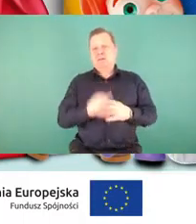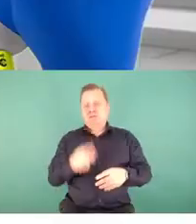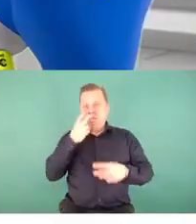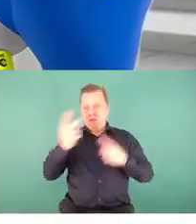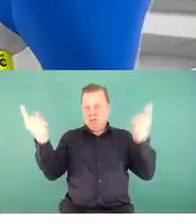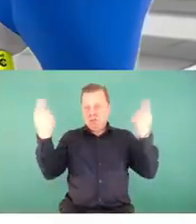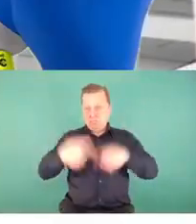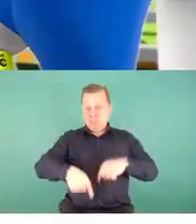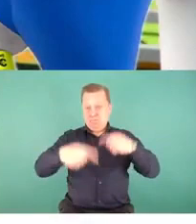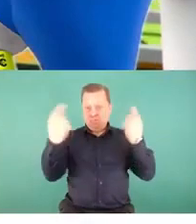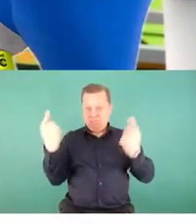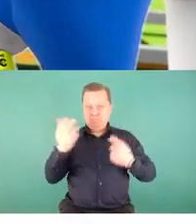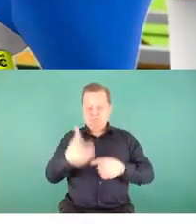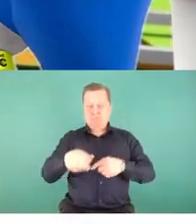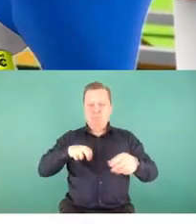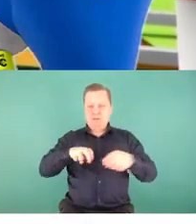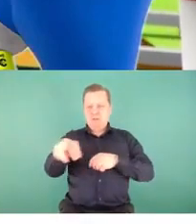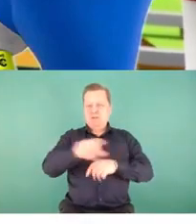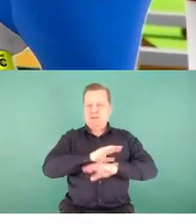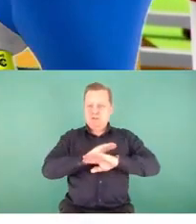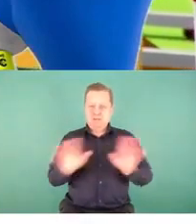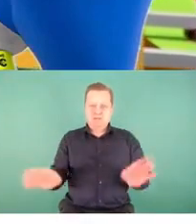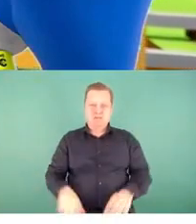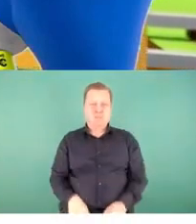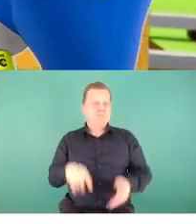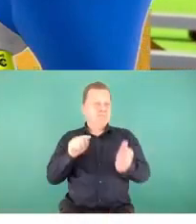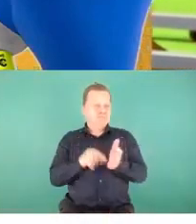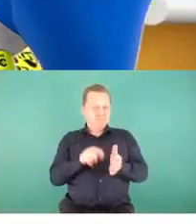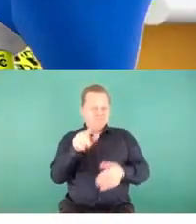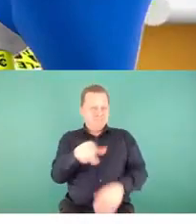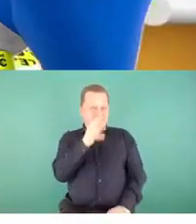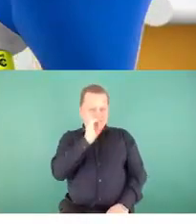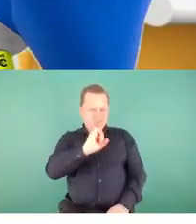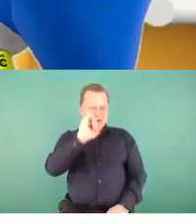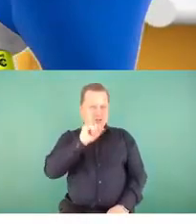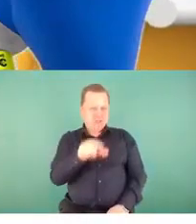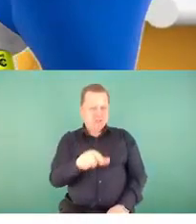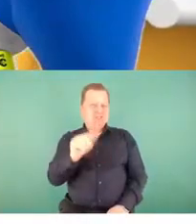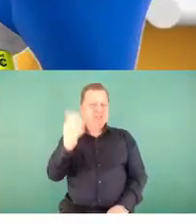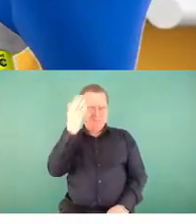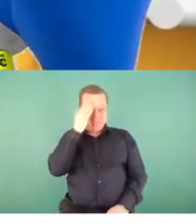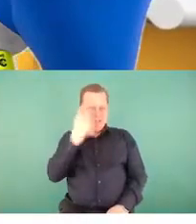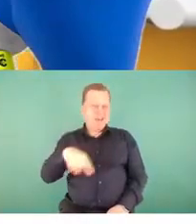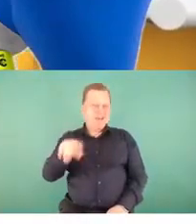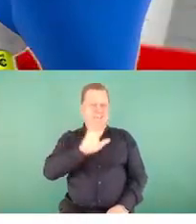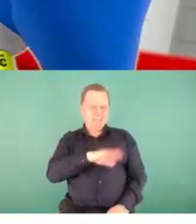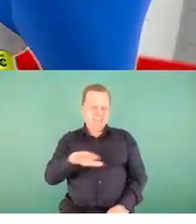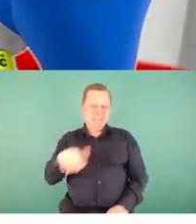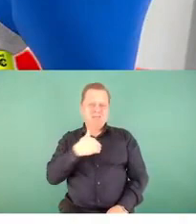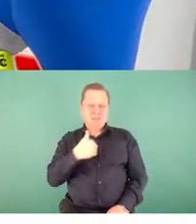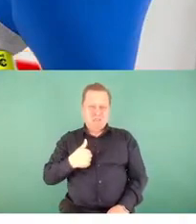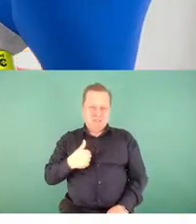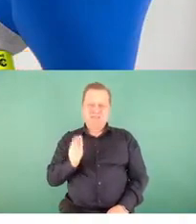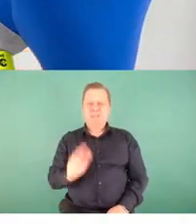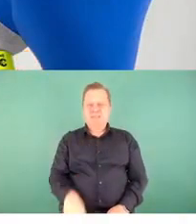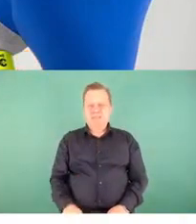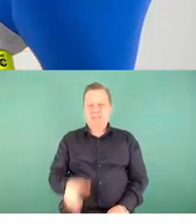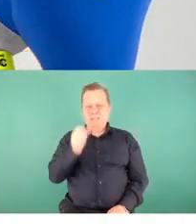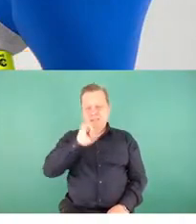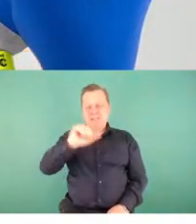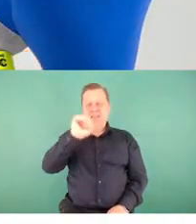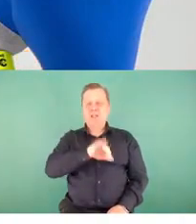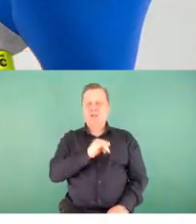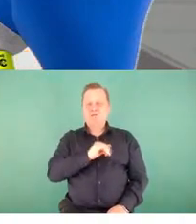przechodź z żadnej strony. Tego sympatycznego nosorożca zna już większość dzieci w Polsce. Nosorożec Rogatek,